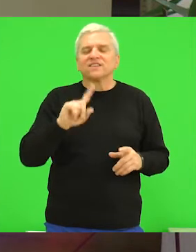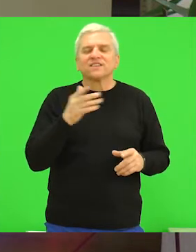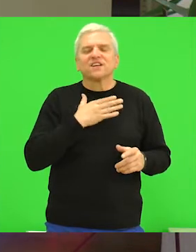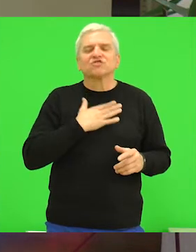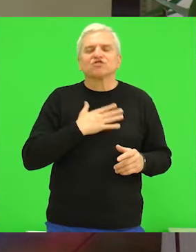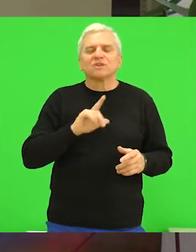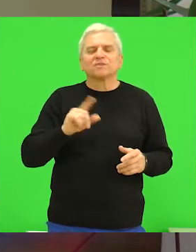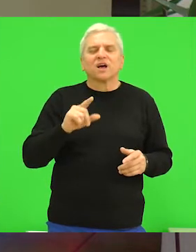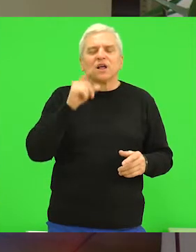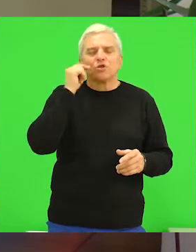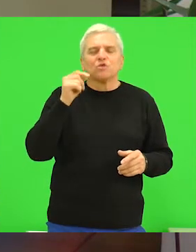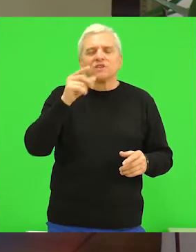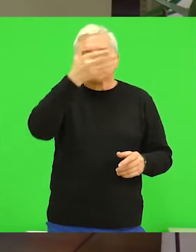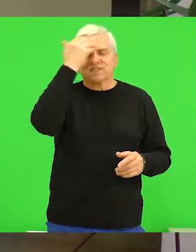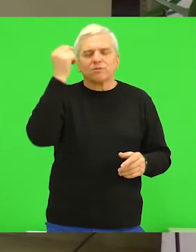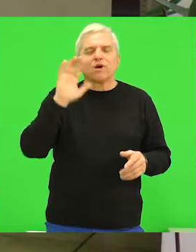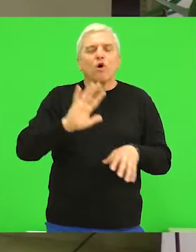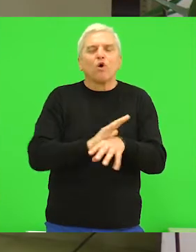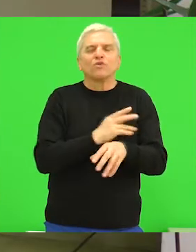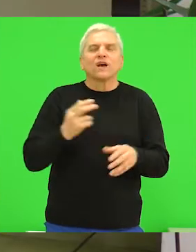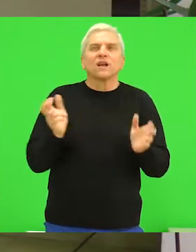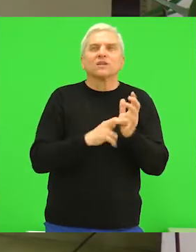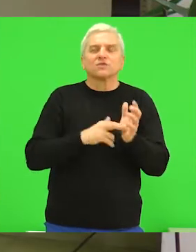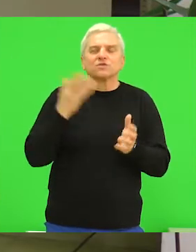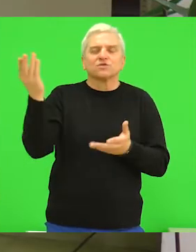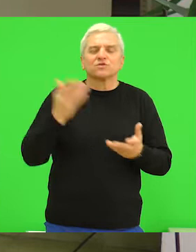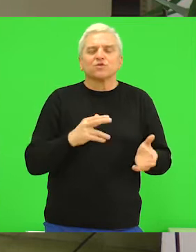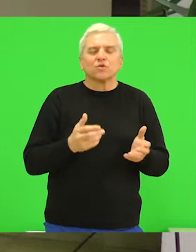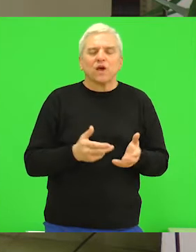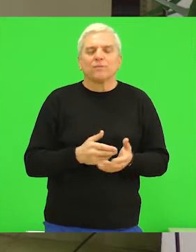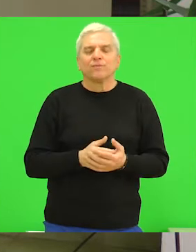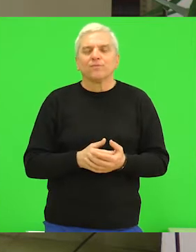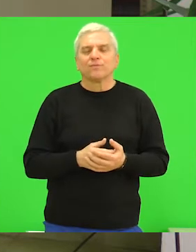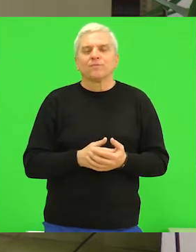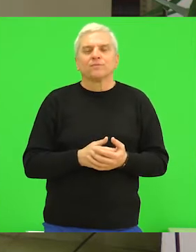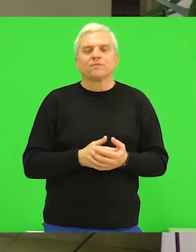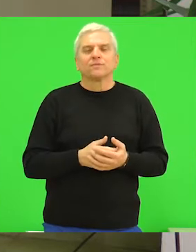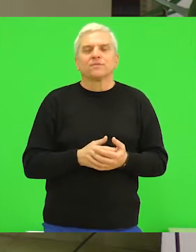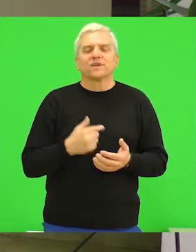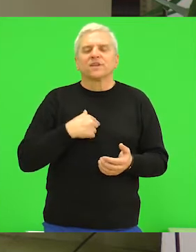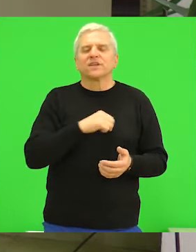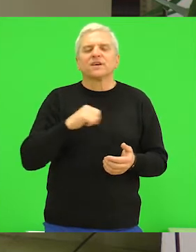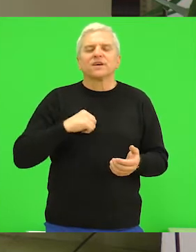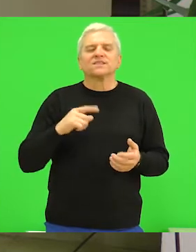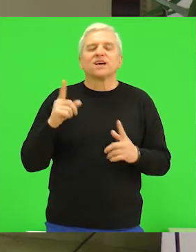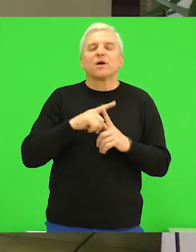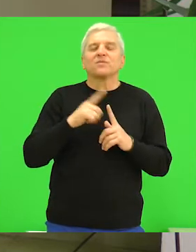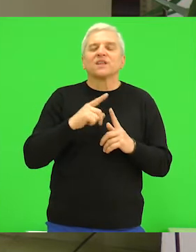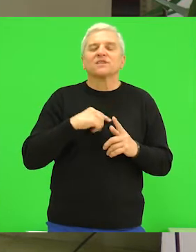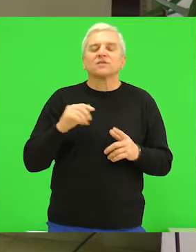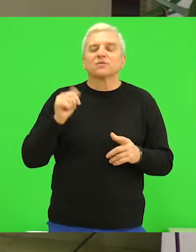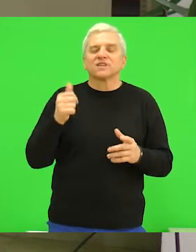želim da ljudi zaborave odakle nama struja i električna energija. Ja sam Teslu